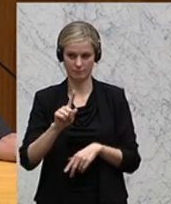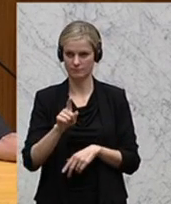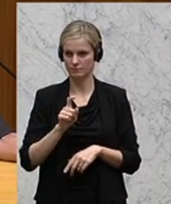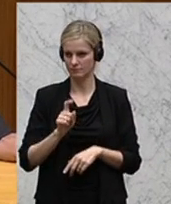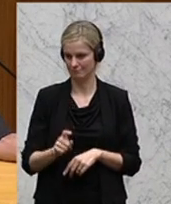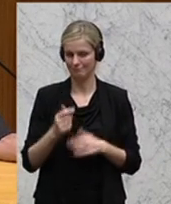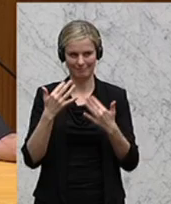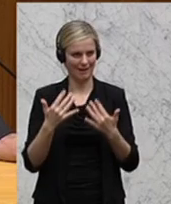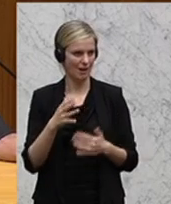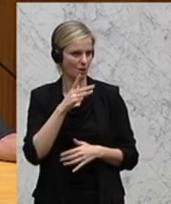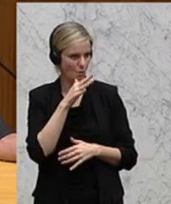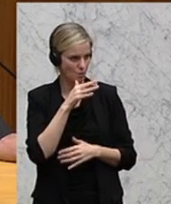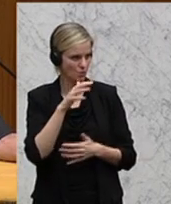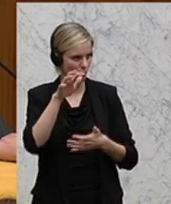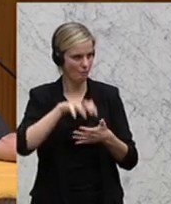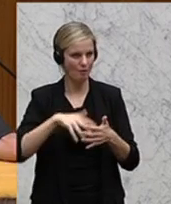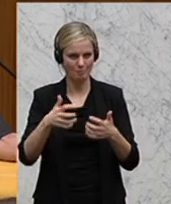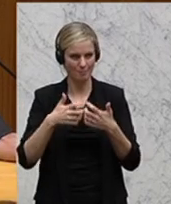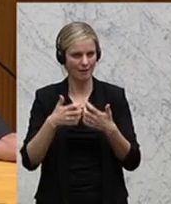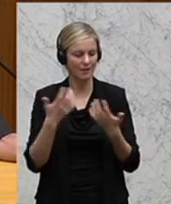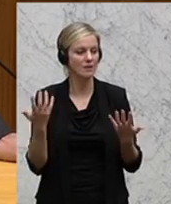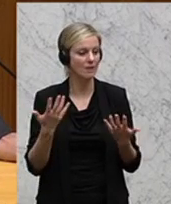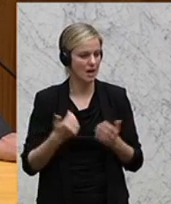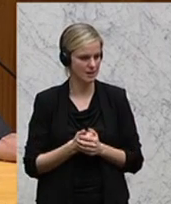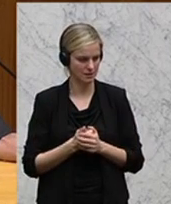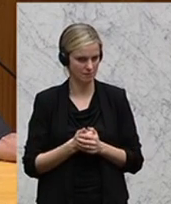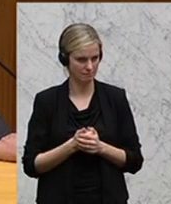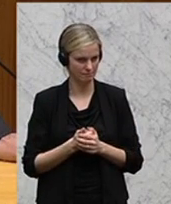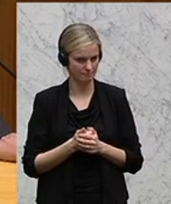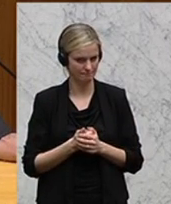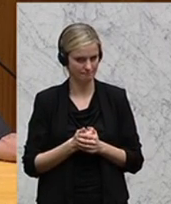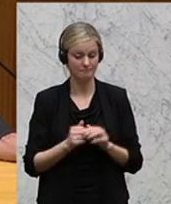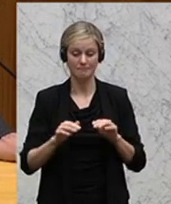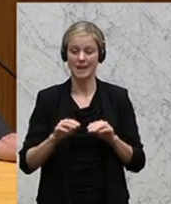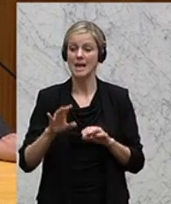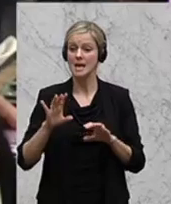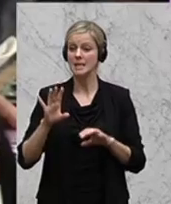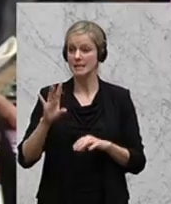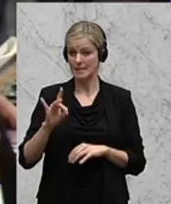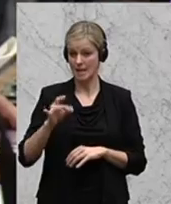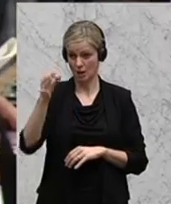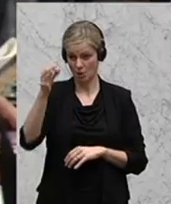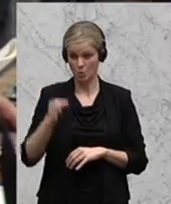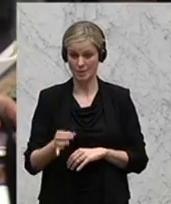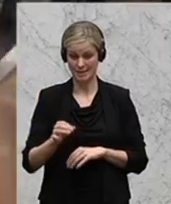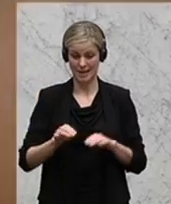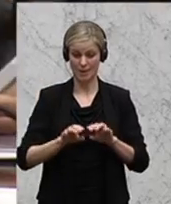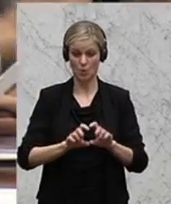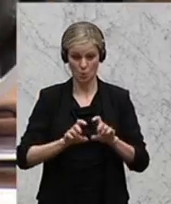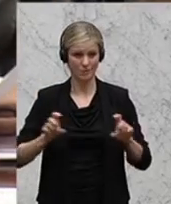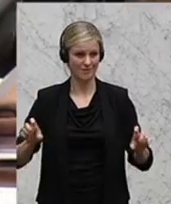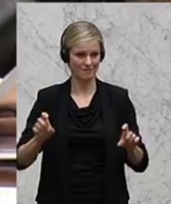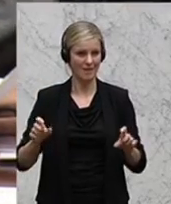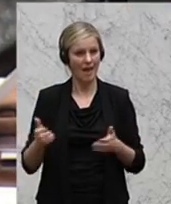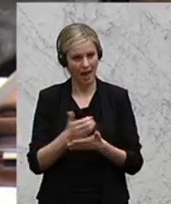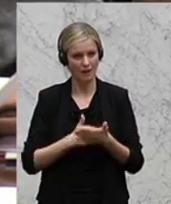Rechnungshof berichtet uns, dass die untersten 10% der männlichen Einkommensbezieher – und da geht es